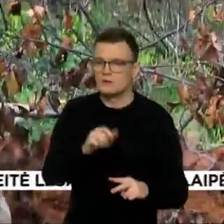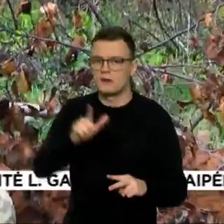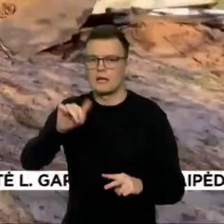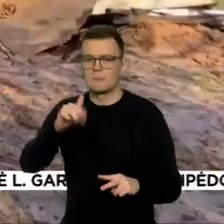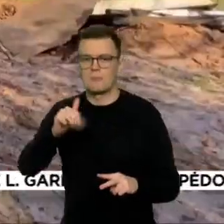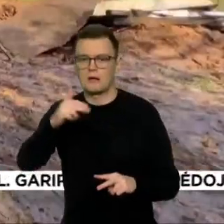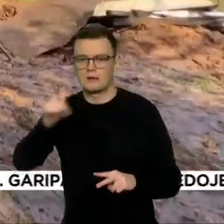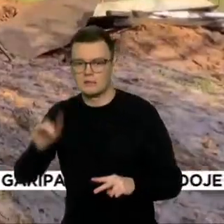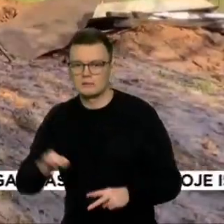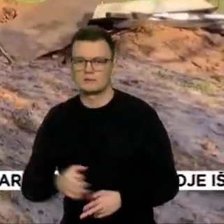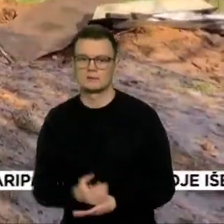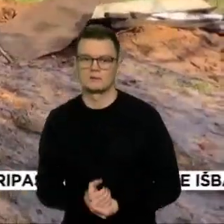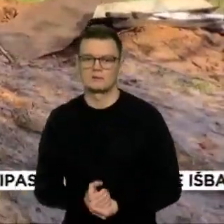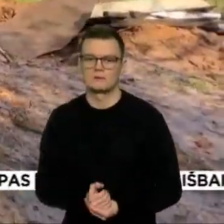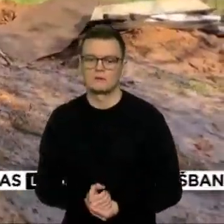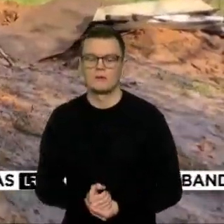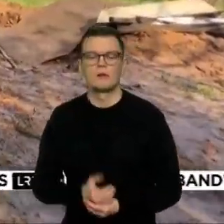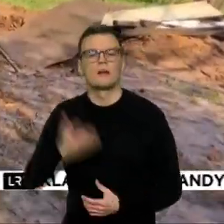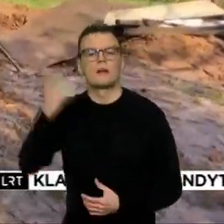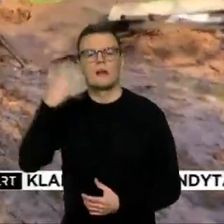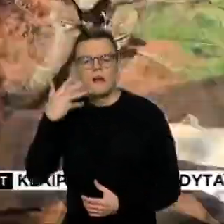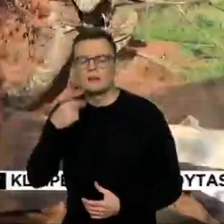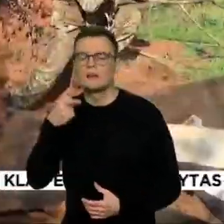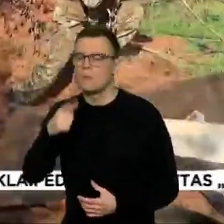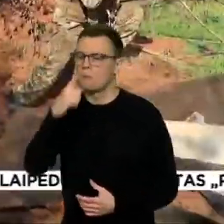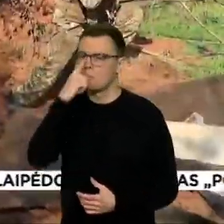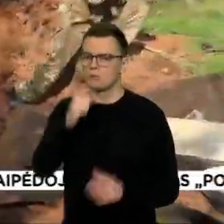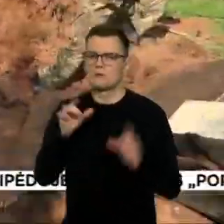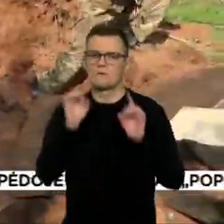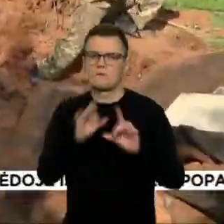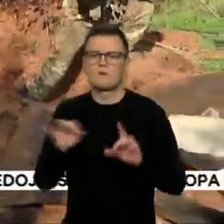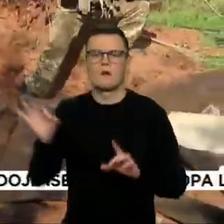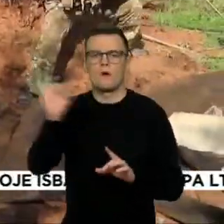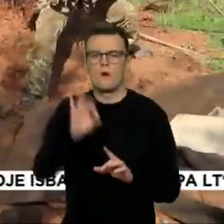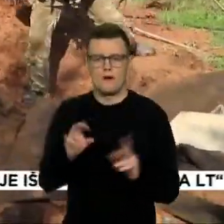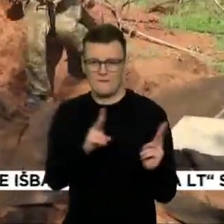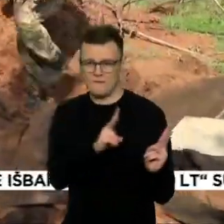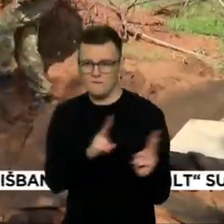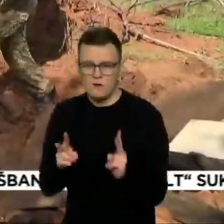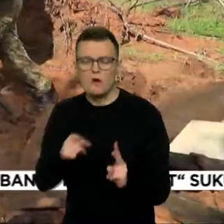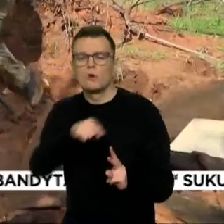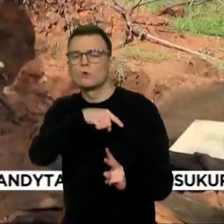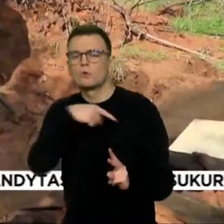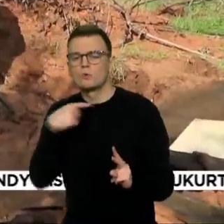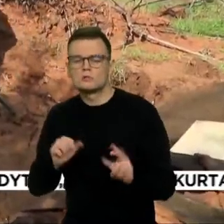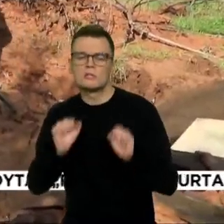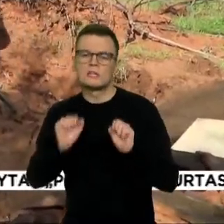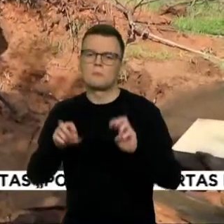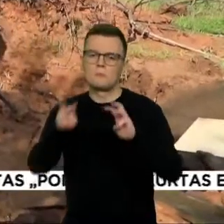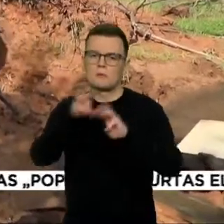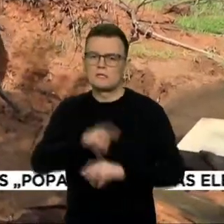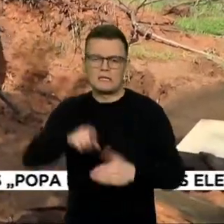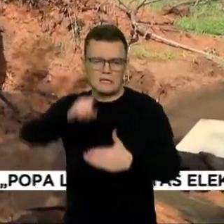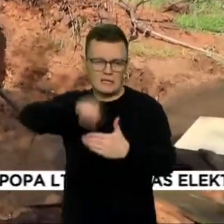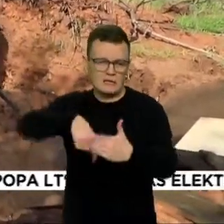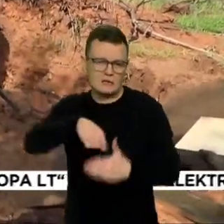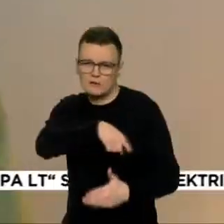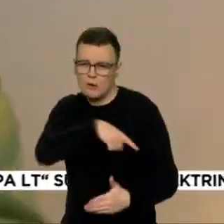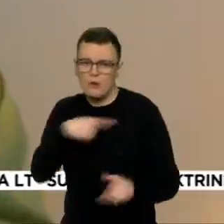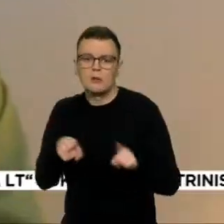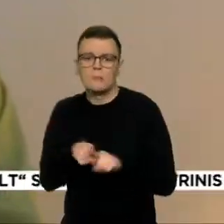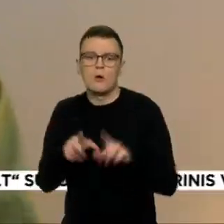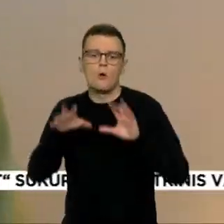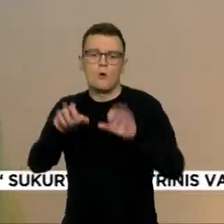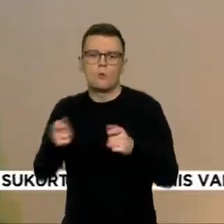Tad, kai Putinas kalba apie stabilumą, Rusijos gynybos ministerija kritikuoja ne tik įtakingi Putino bendražygiai, bet ir okupacinę valdžią.